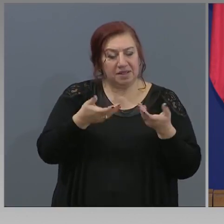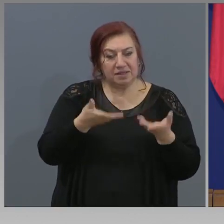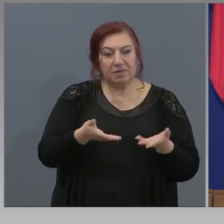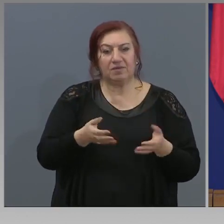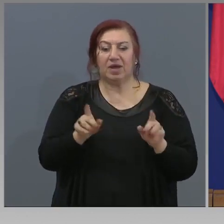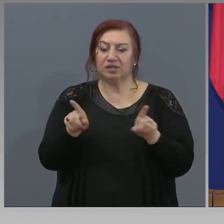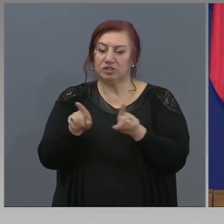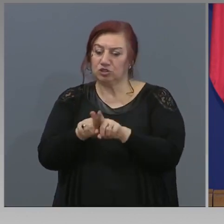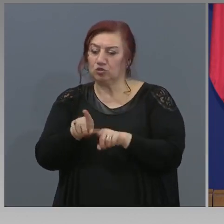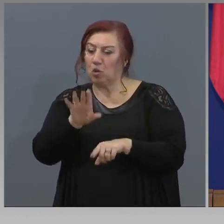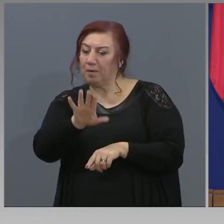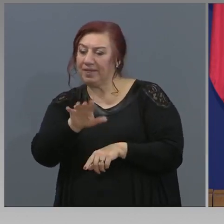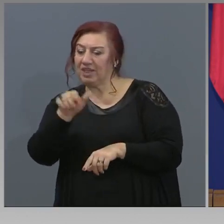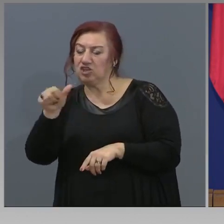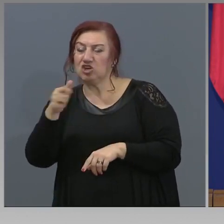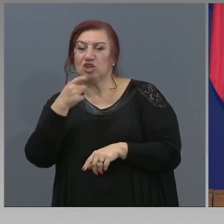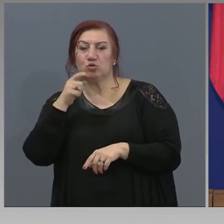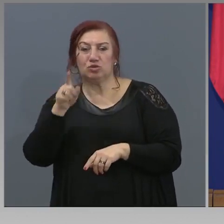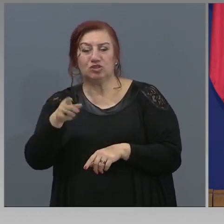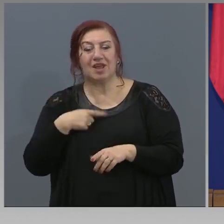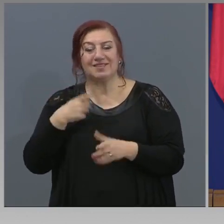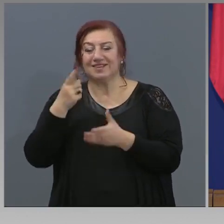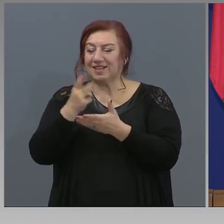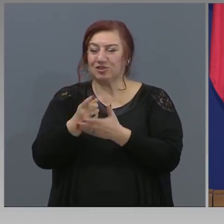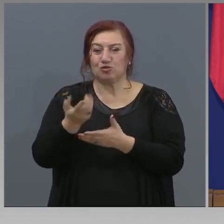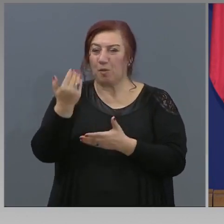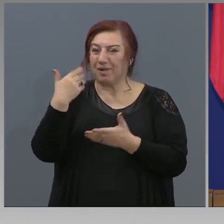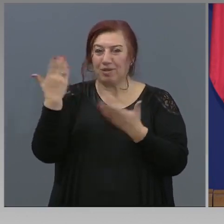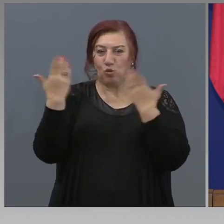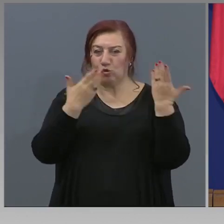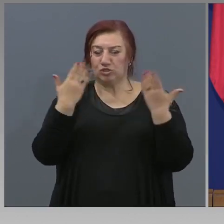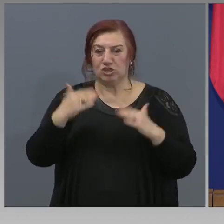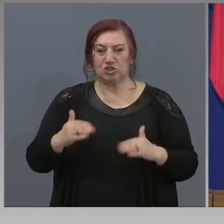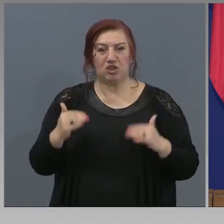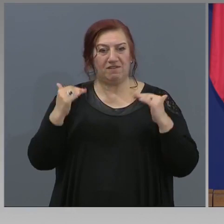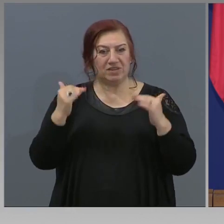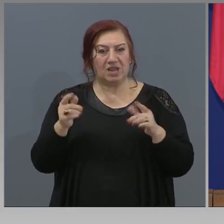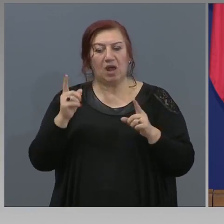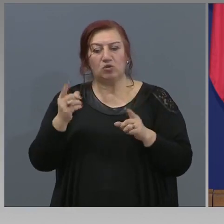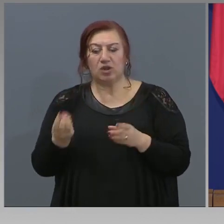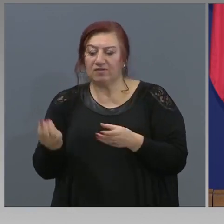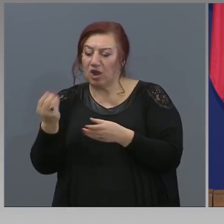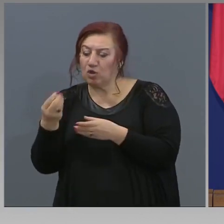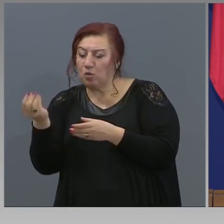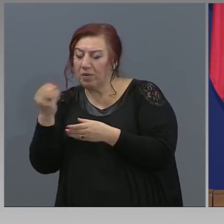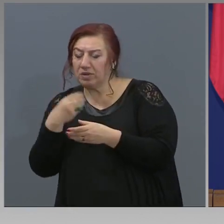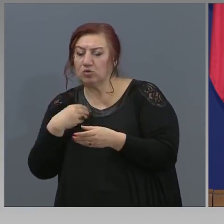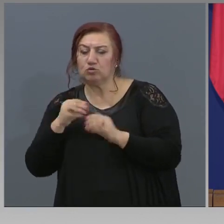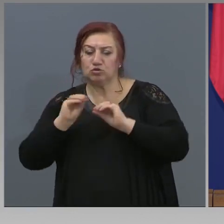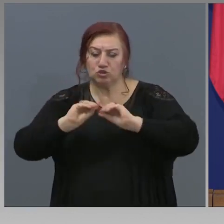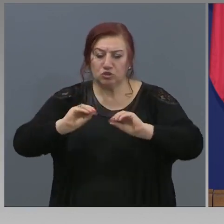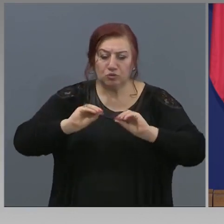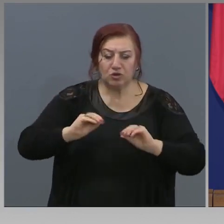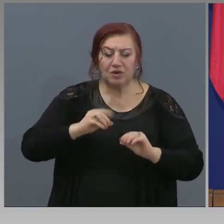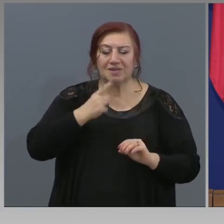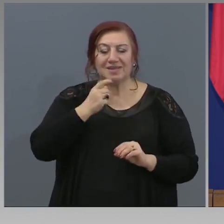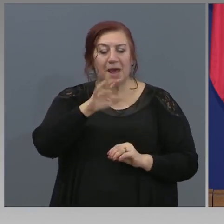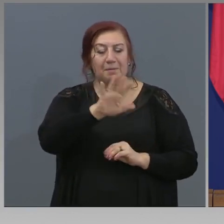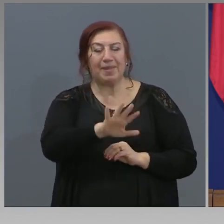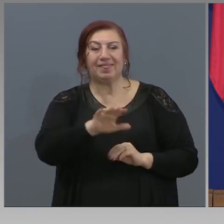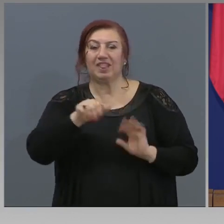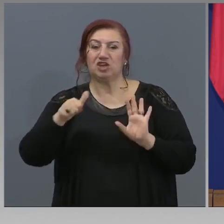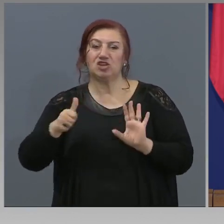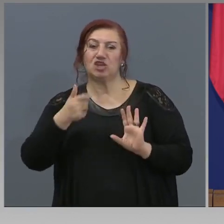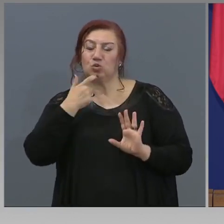5-6 годишните деца, тези, които са в задължително предучилищ на възраст, изключително ако трябва да се компенсира част от тази подготовка, която е за 5-6 годишните